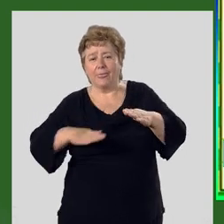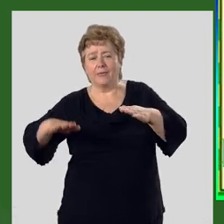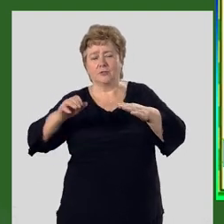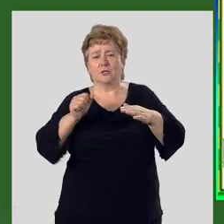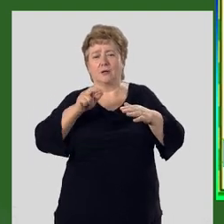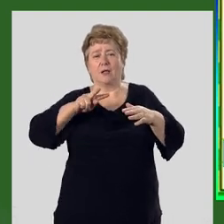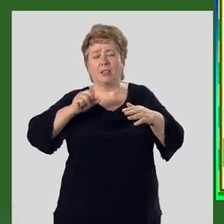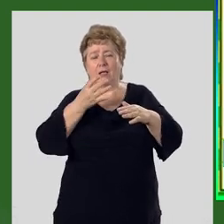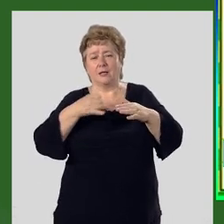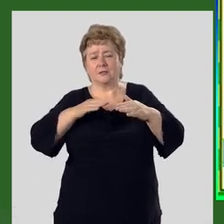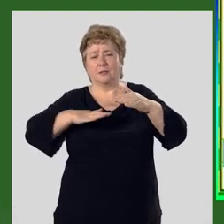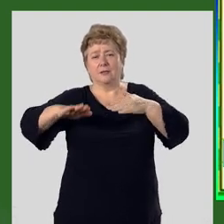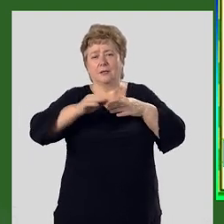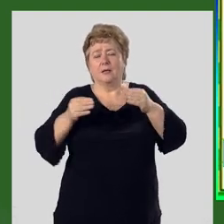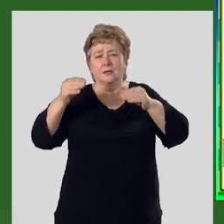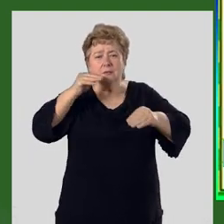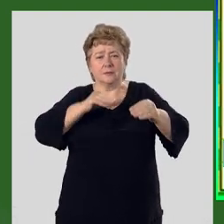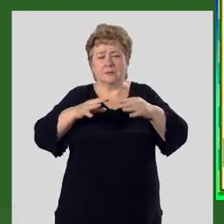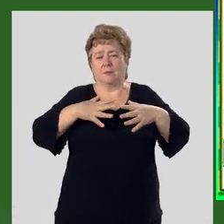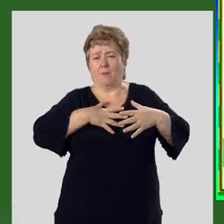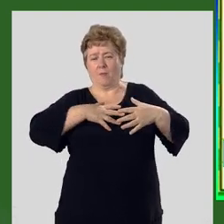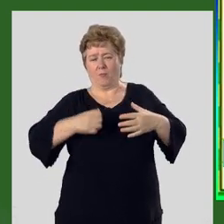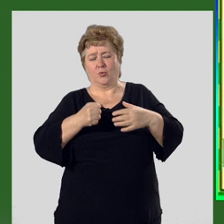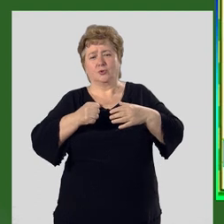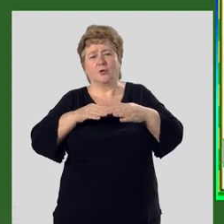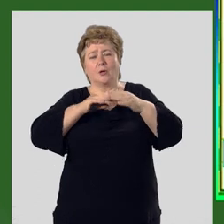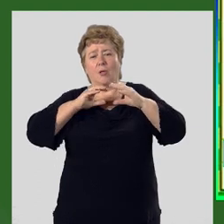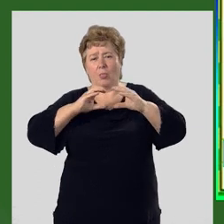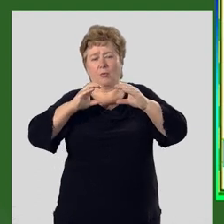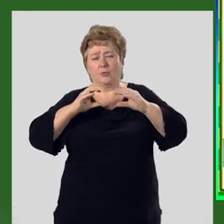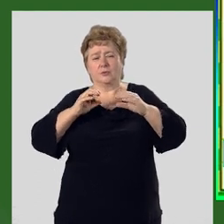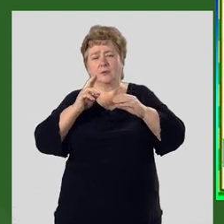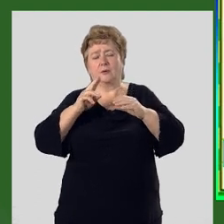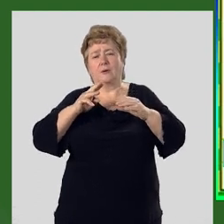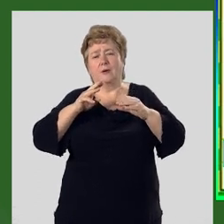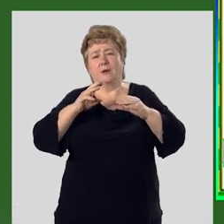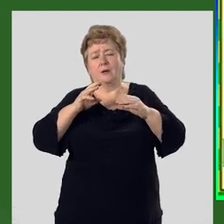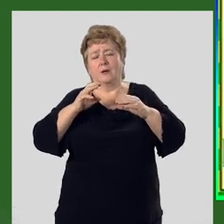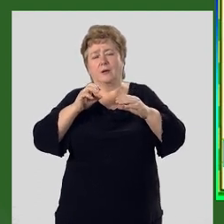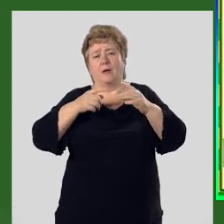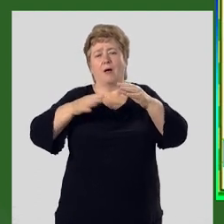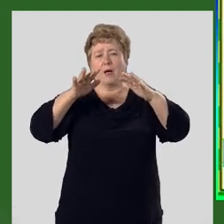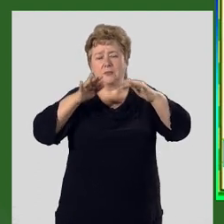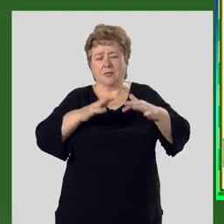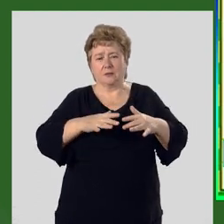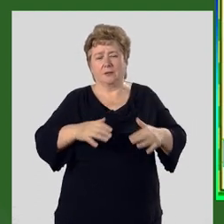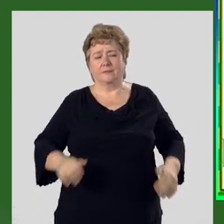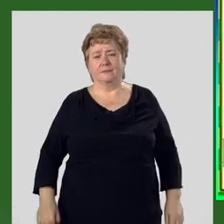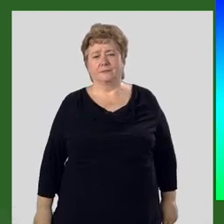Аллайской долины заполнено мощной толщей мезокайнозойских осадков.